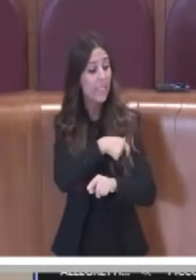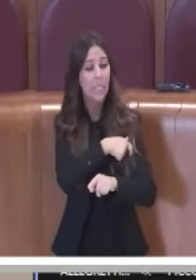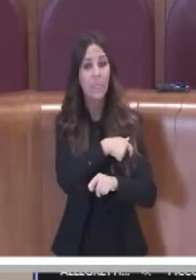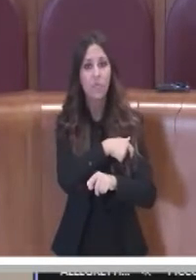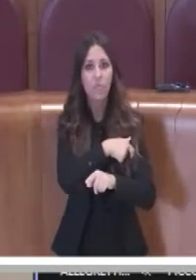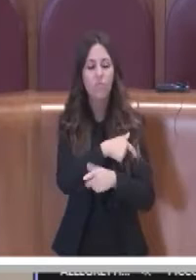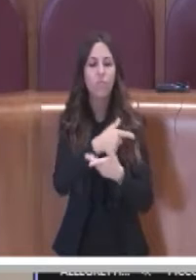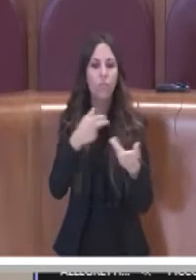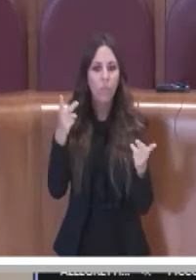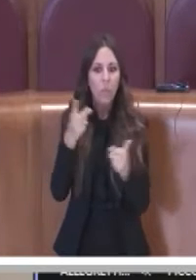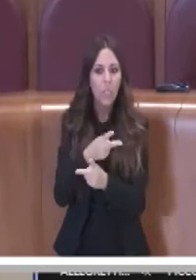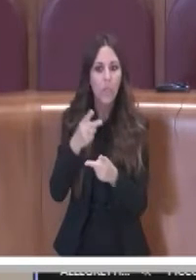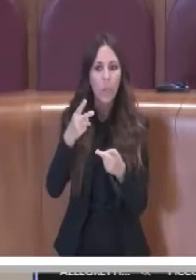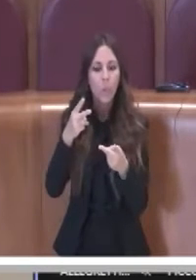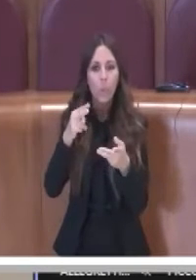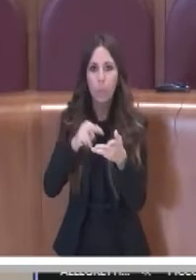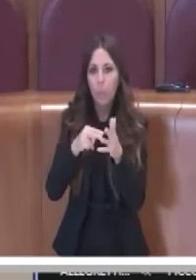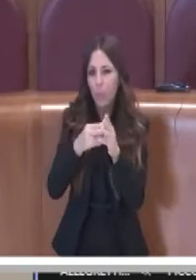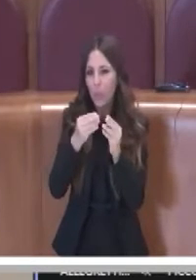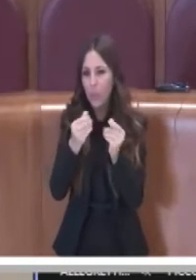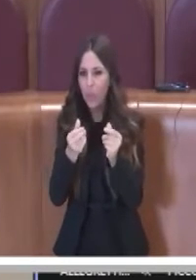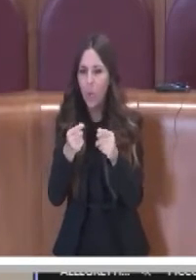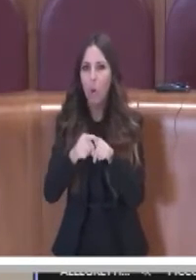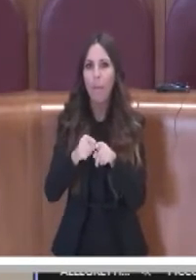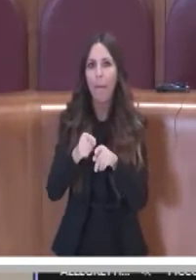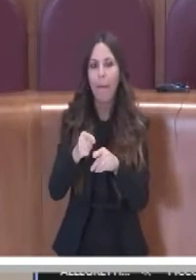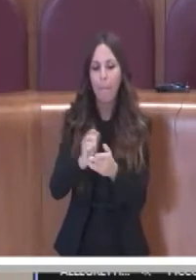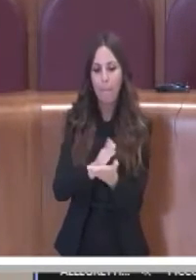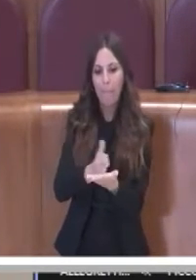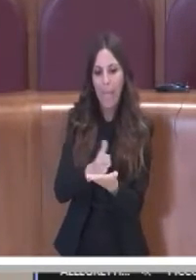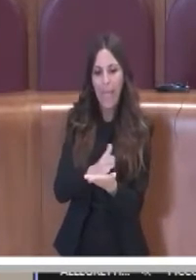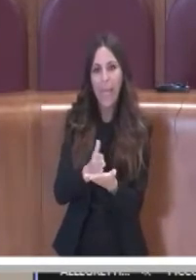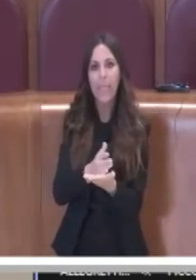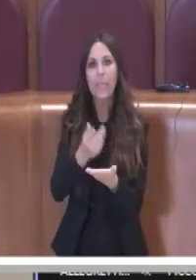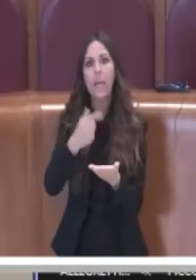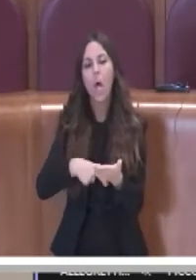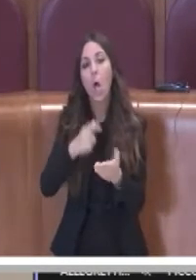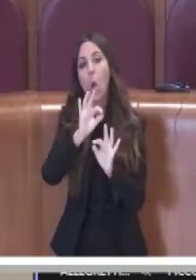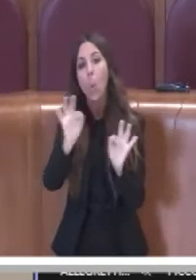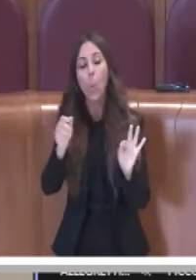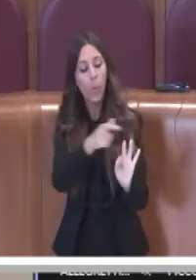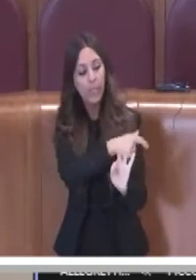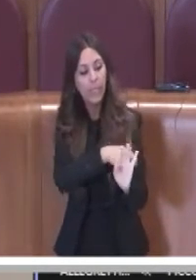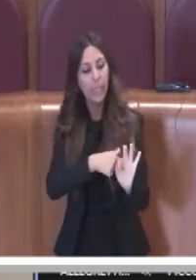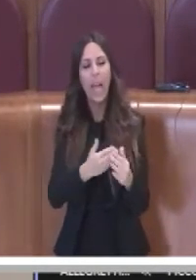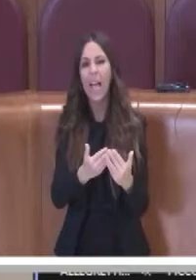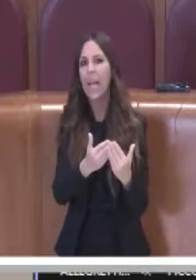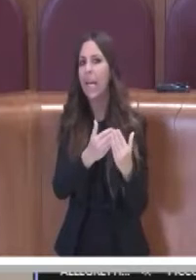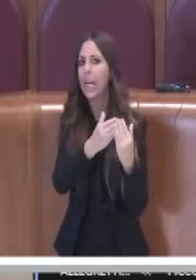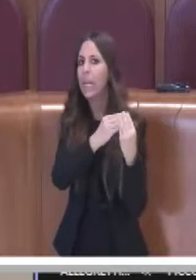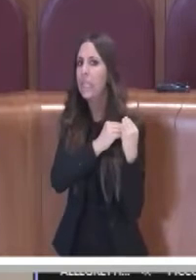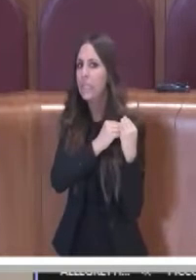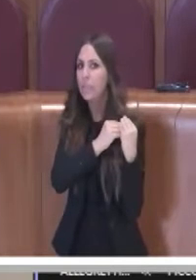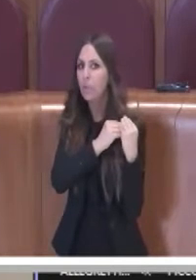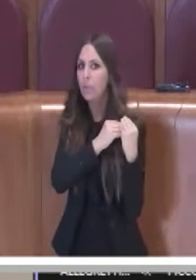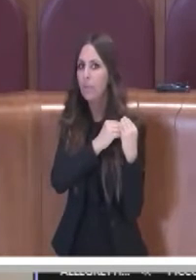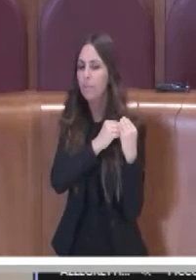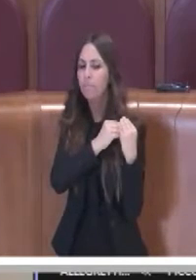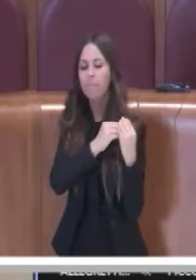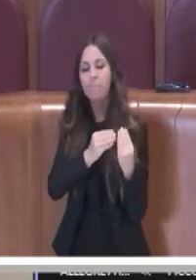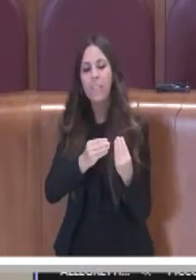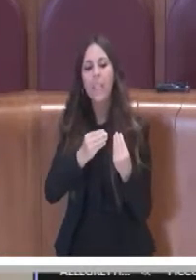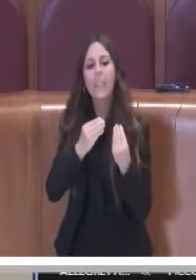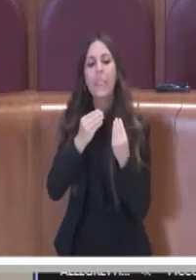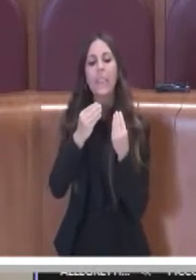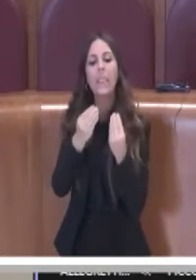era trovata una soluzione intermedia a cui alcuni sindacati responsabili hanno dato il